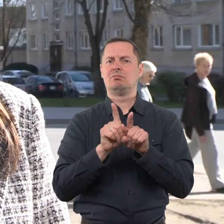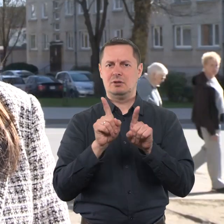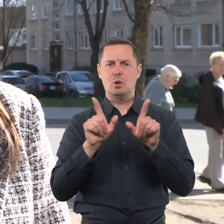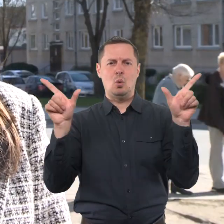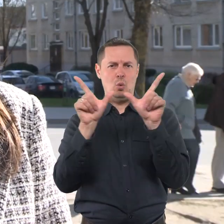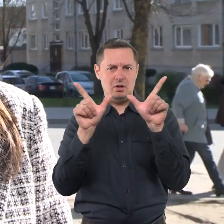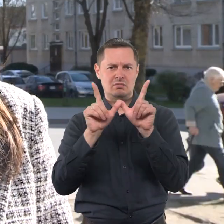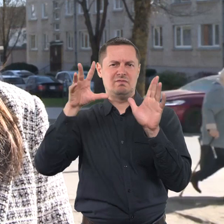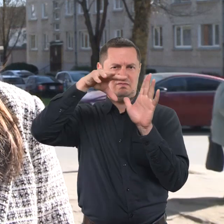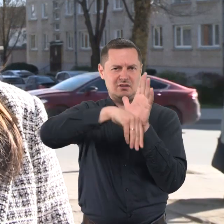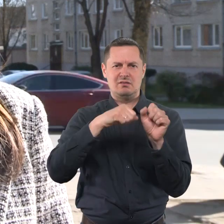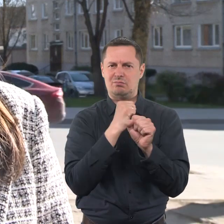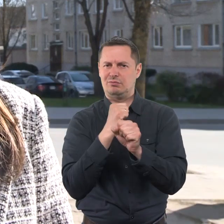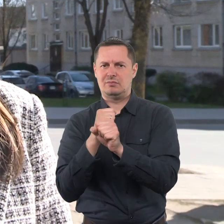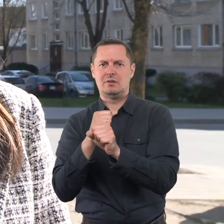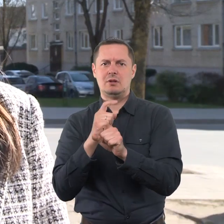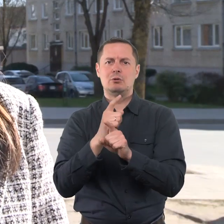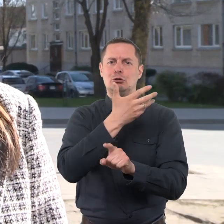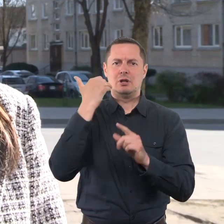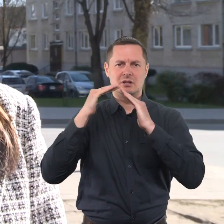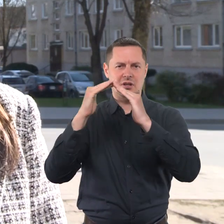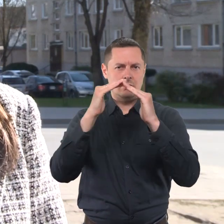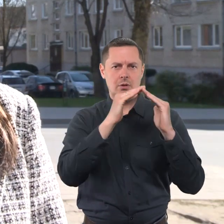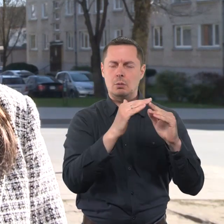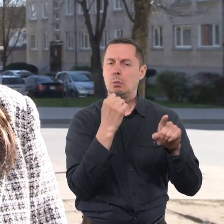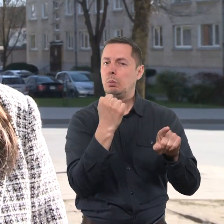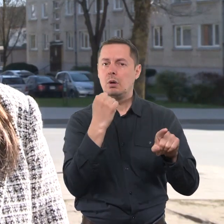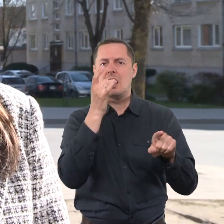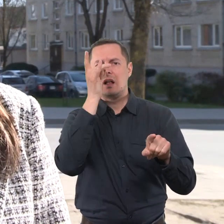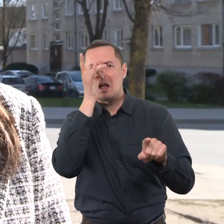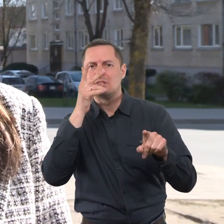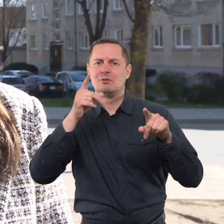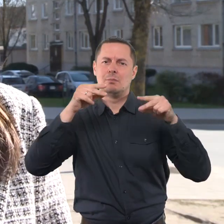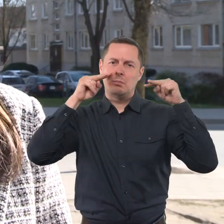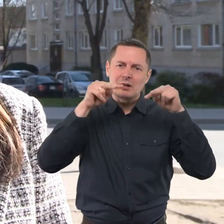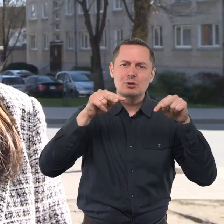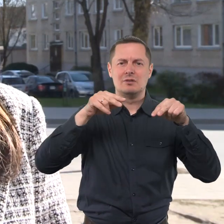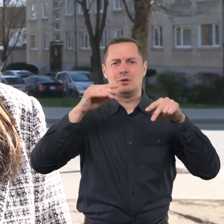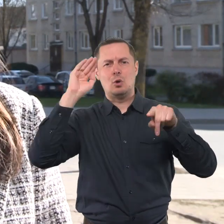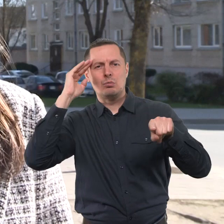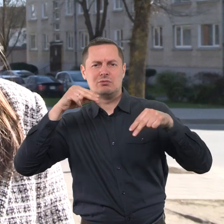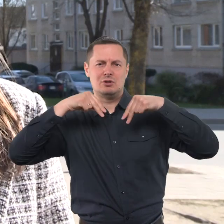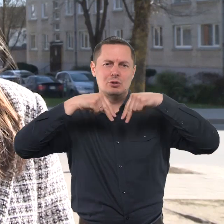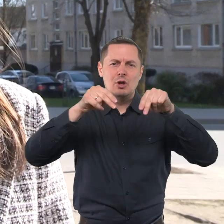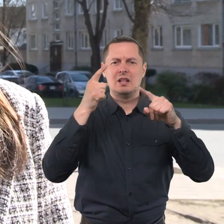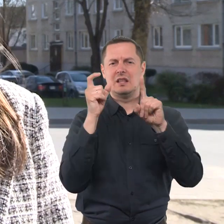papildomų darbuotojų šiltnamėse, taip pat darbuotojų gėlių bei daržovių ūkėse.